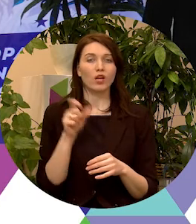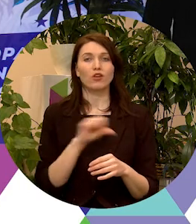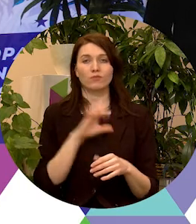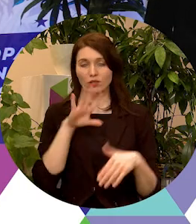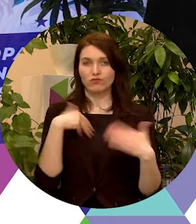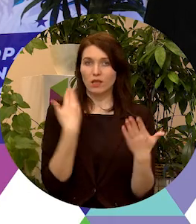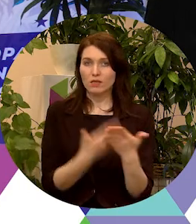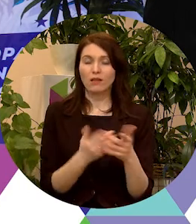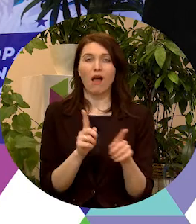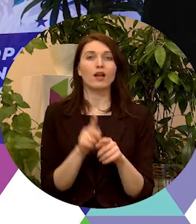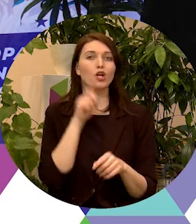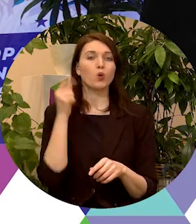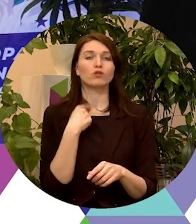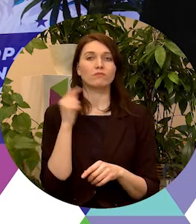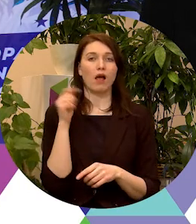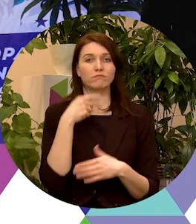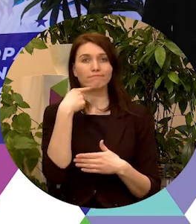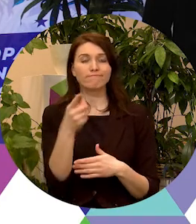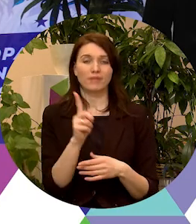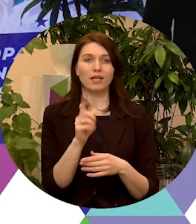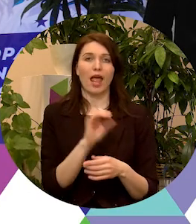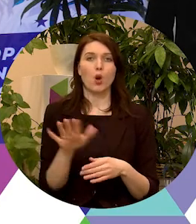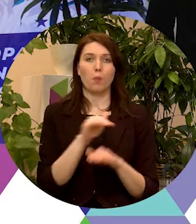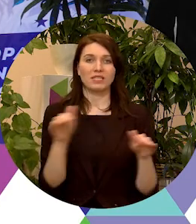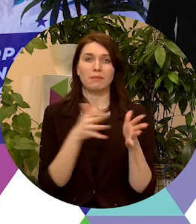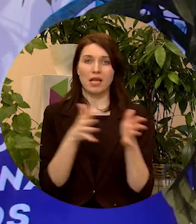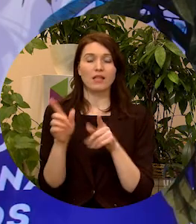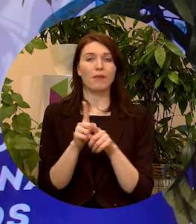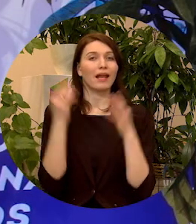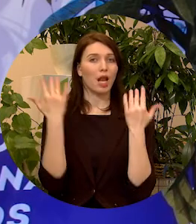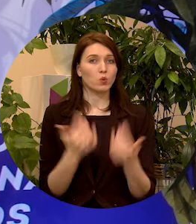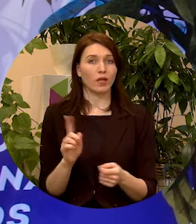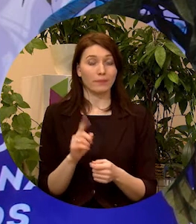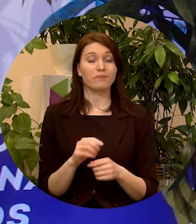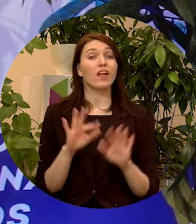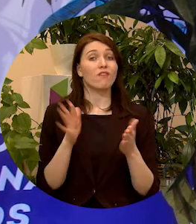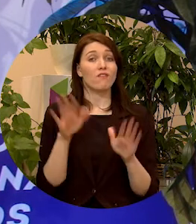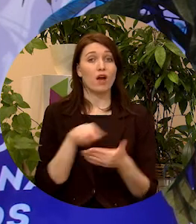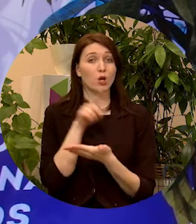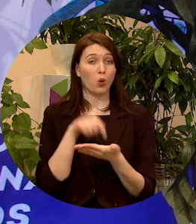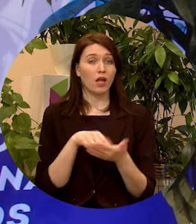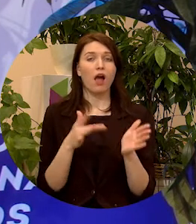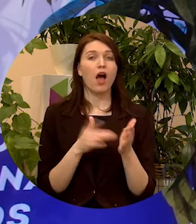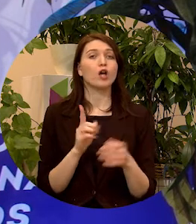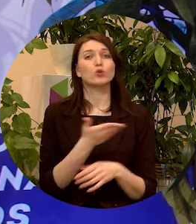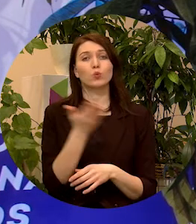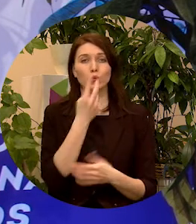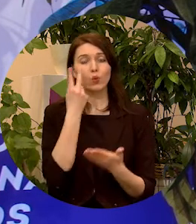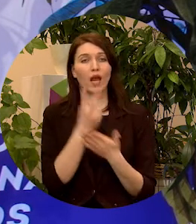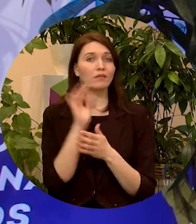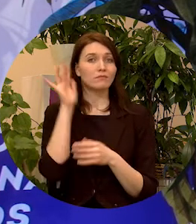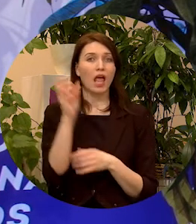un jauniešu balsī Eiropas līmenī ir ietekme. Tam ir arī rezultāti. Ja es drīkstu vaicāt, kāda ir jūsu vīzija